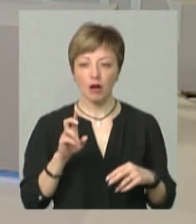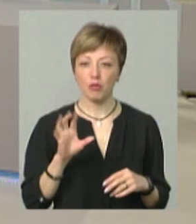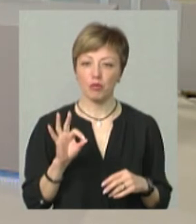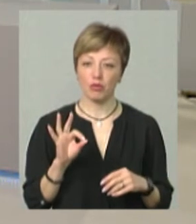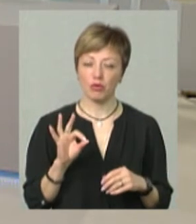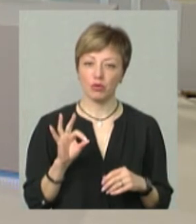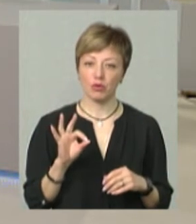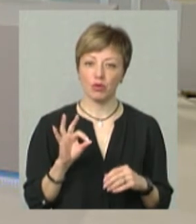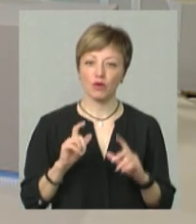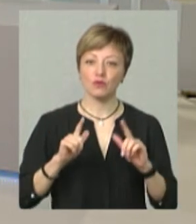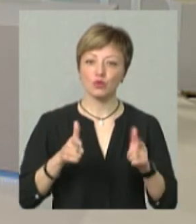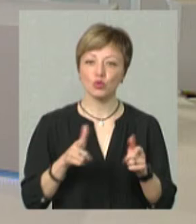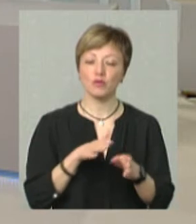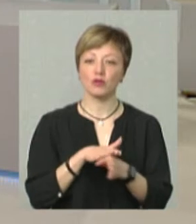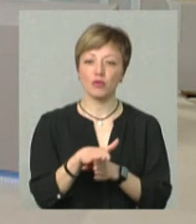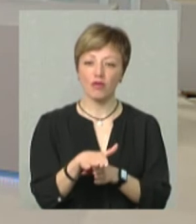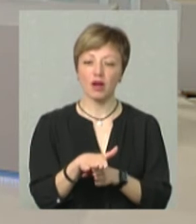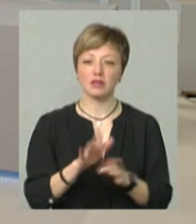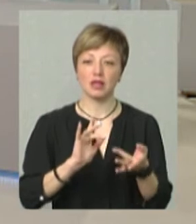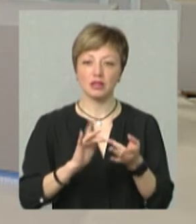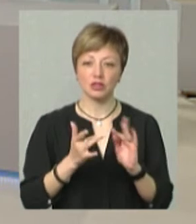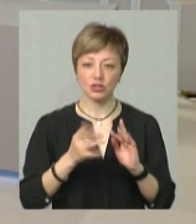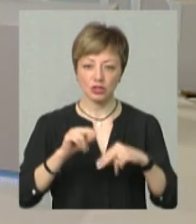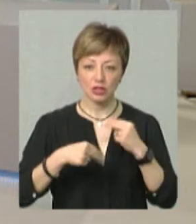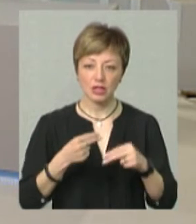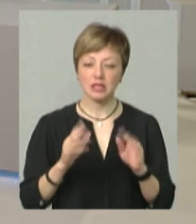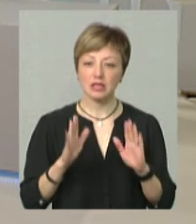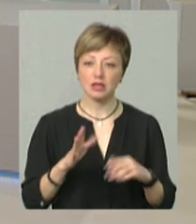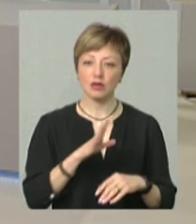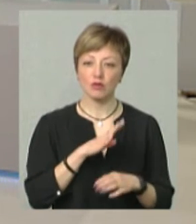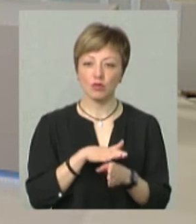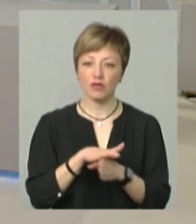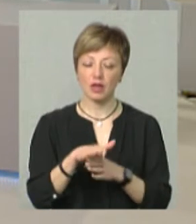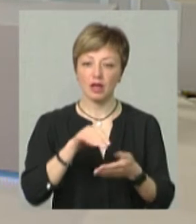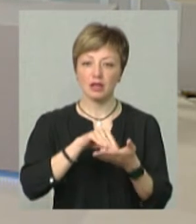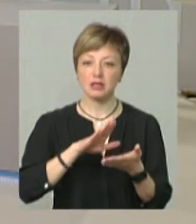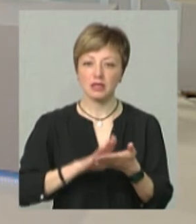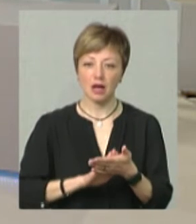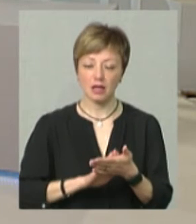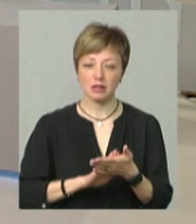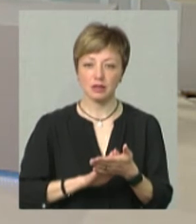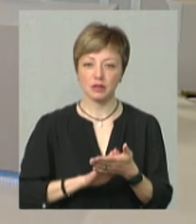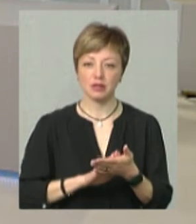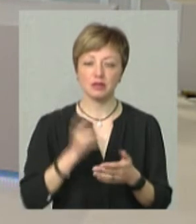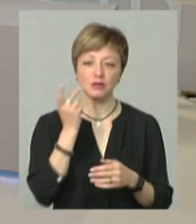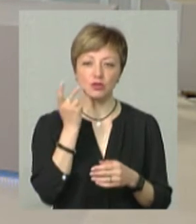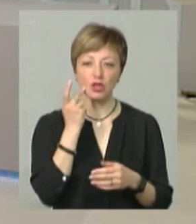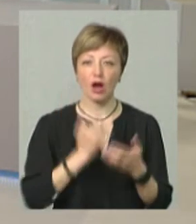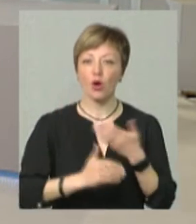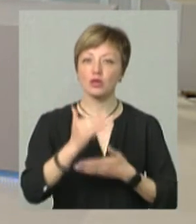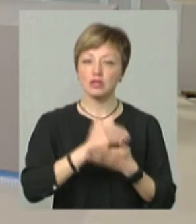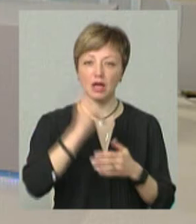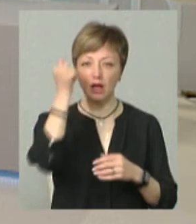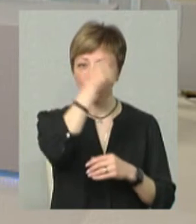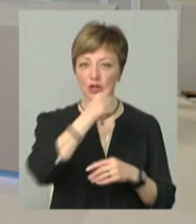вступ відбувається онлайн. На сьогоднішній день тільки відбулася реєстрація. Зазвичай, останні